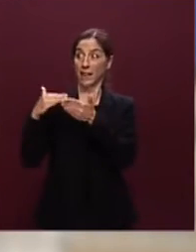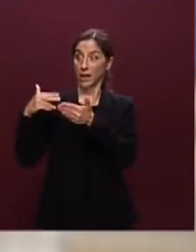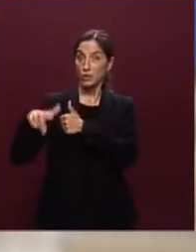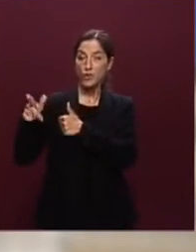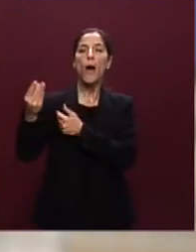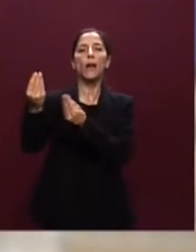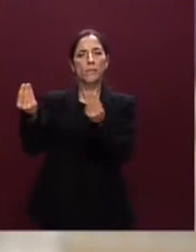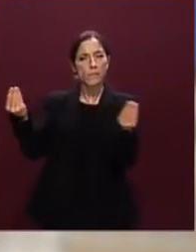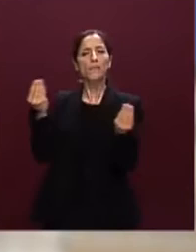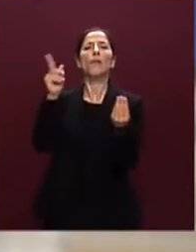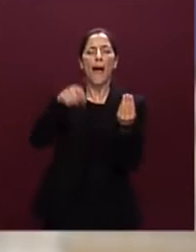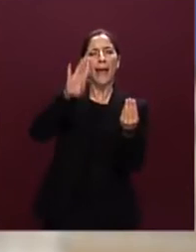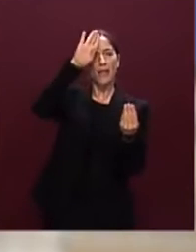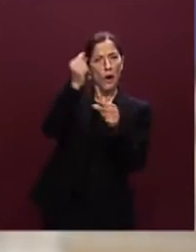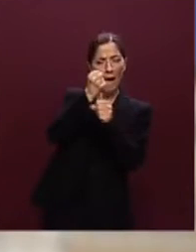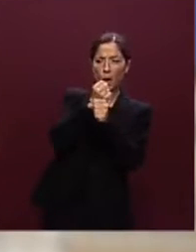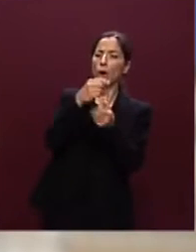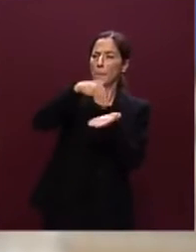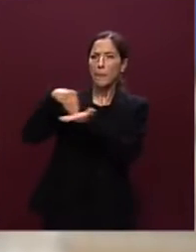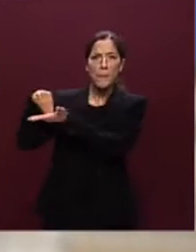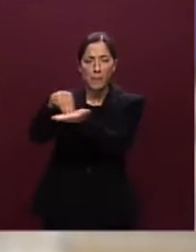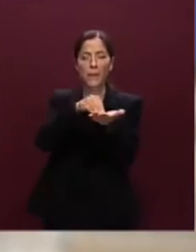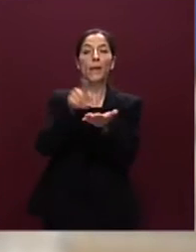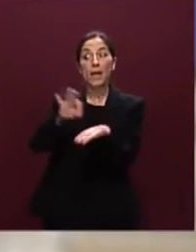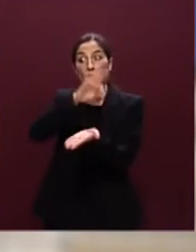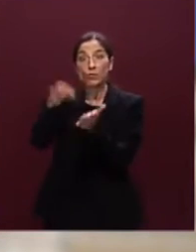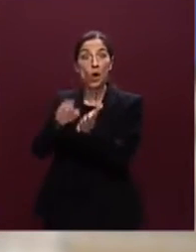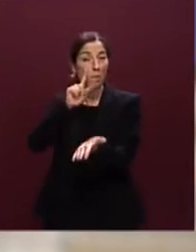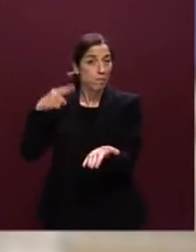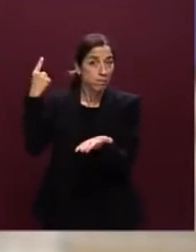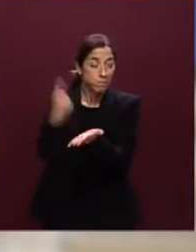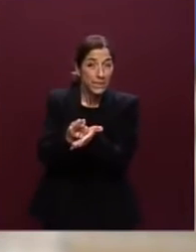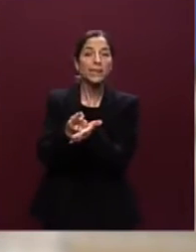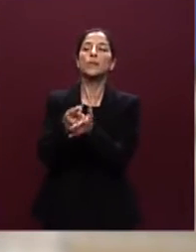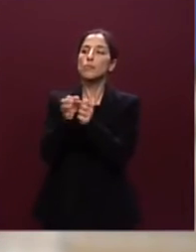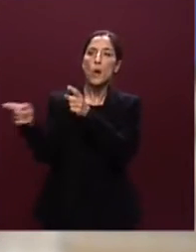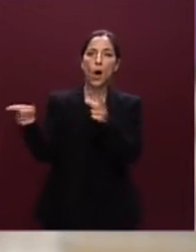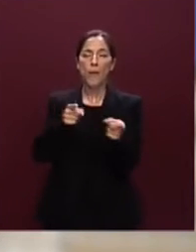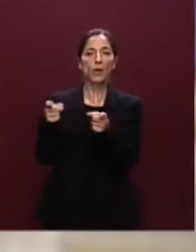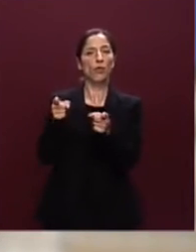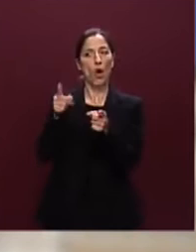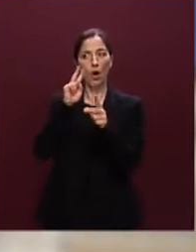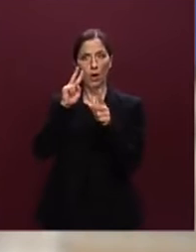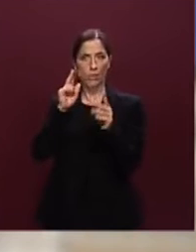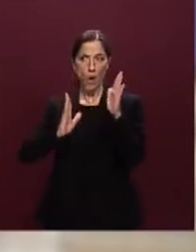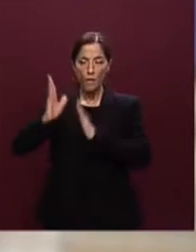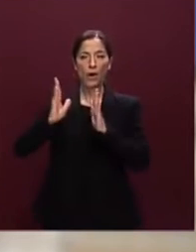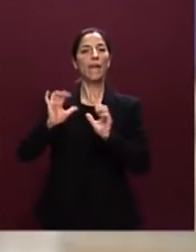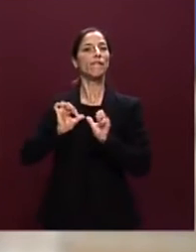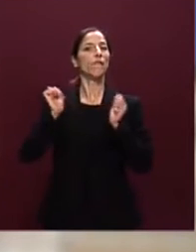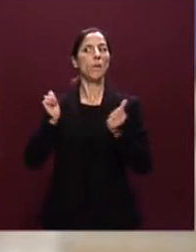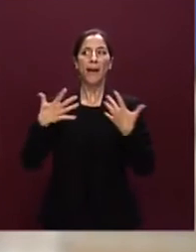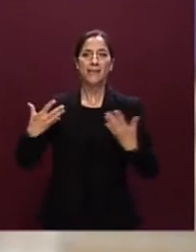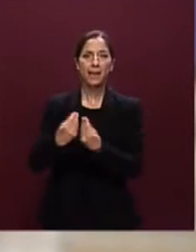organizzazioni datoriali aver immaginato in quella giornata un momento di confronto non in modo formale tutti